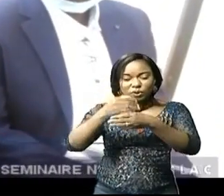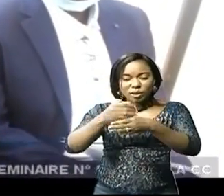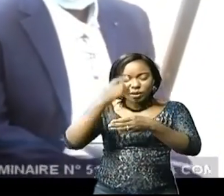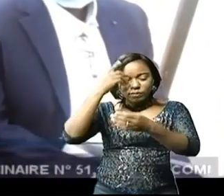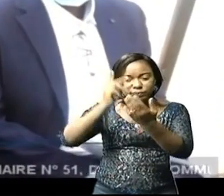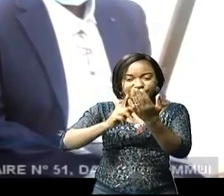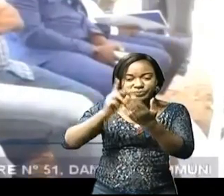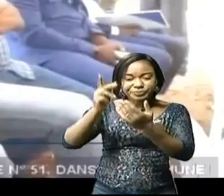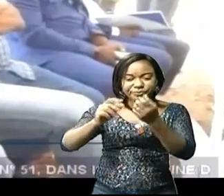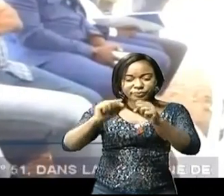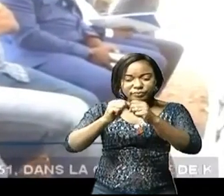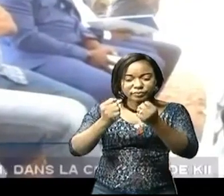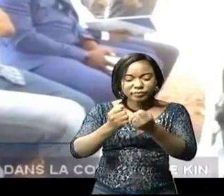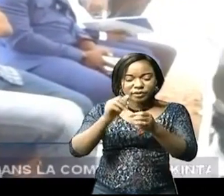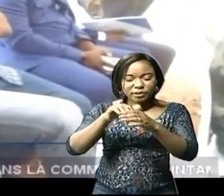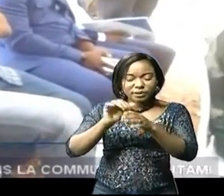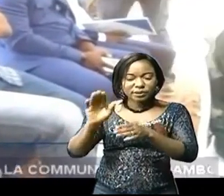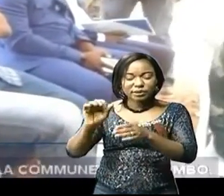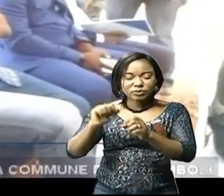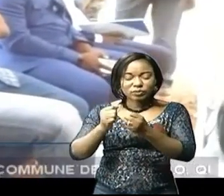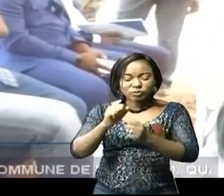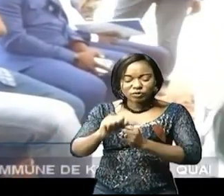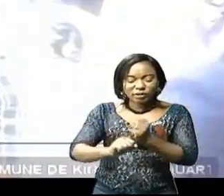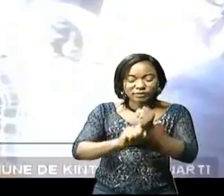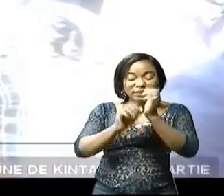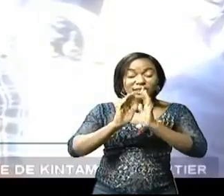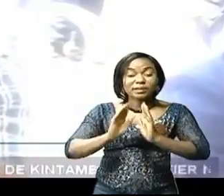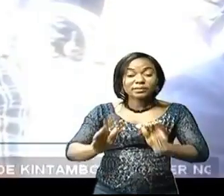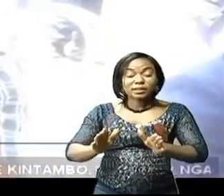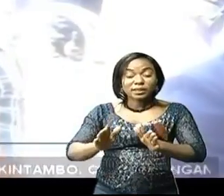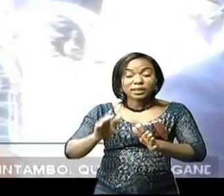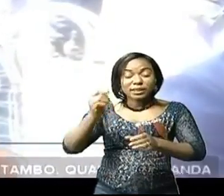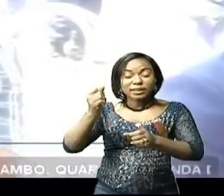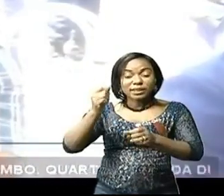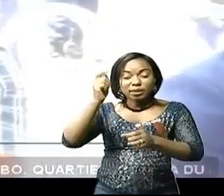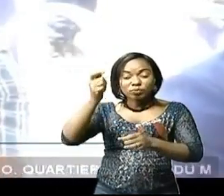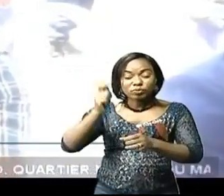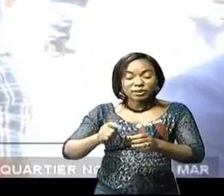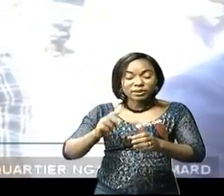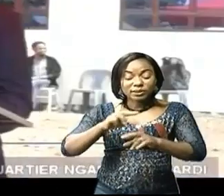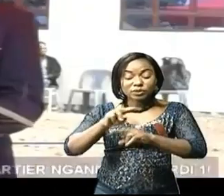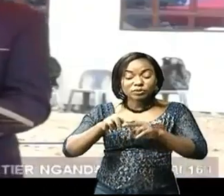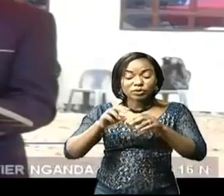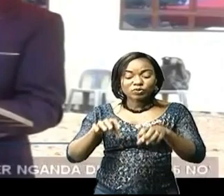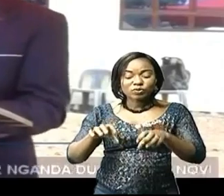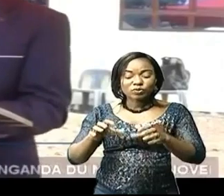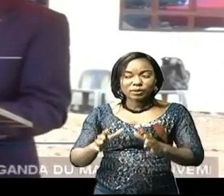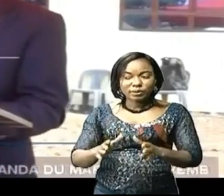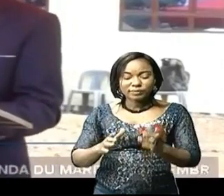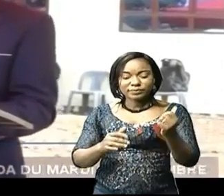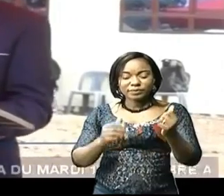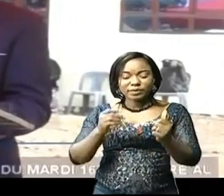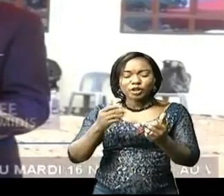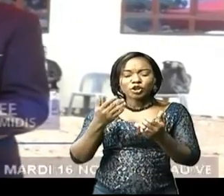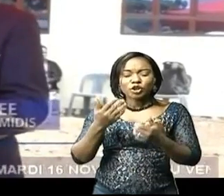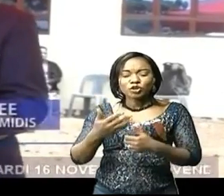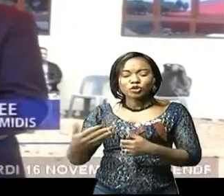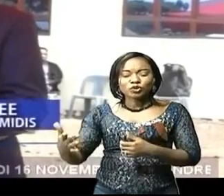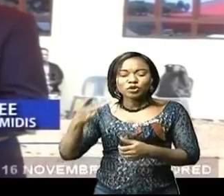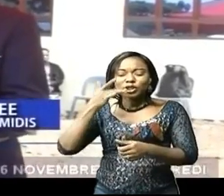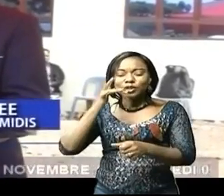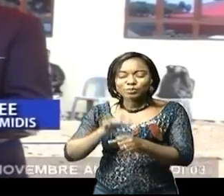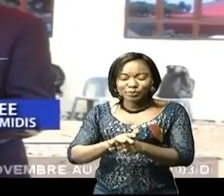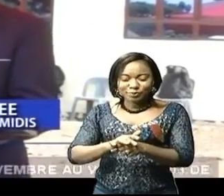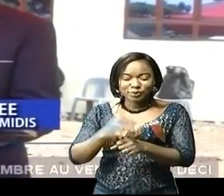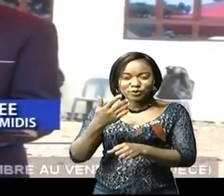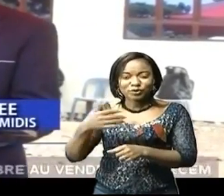programme social de cette société pour renforcer les capacités opérationnelles de la police nationale congolaise. Chose promise, chose faite,